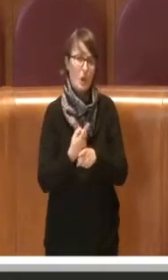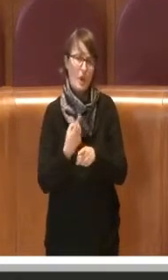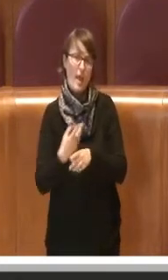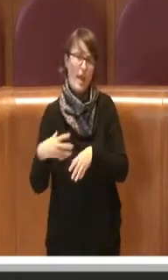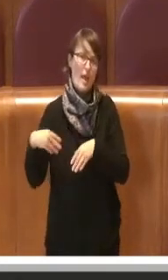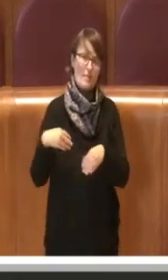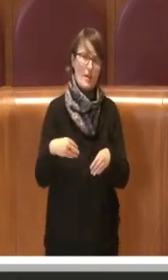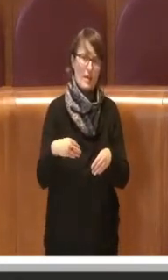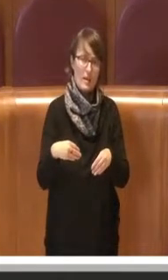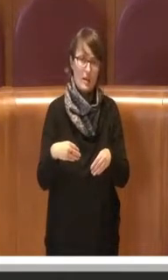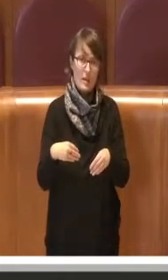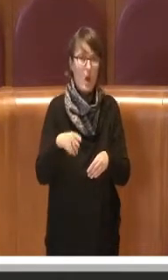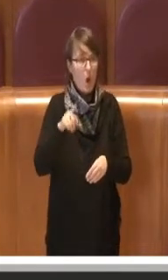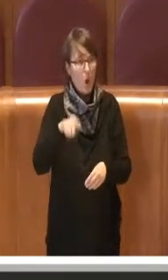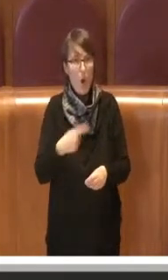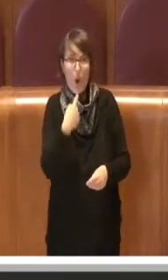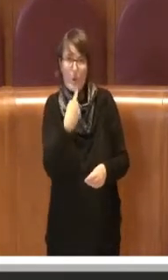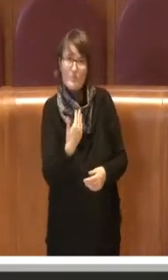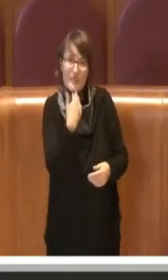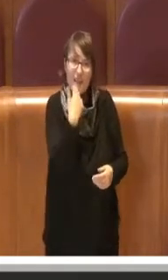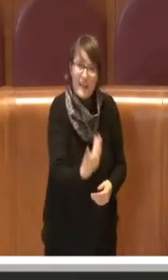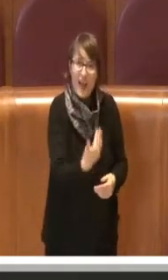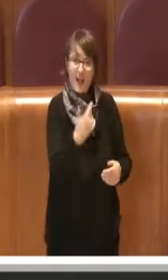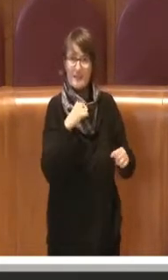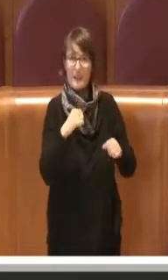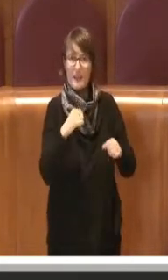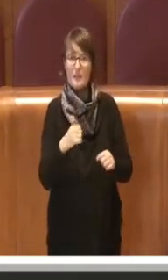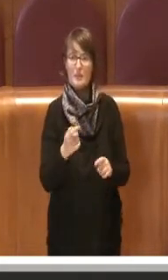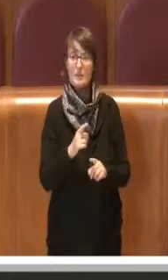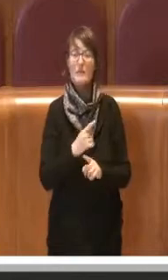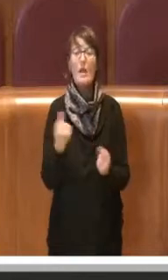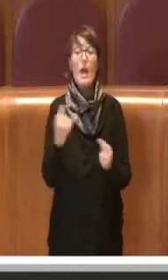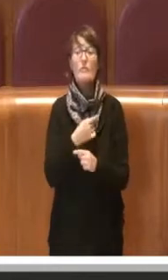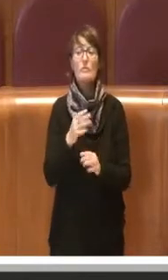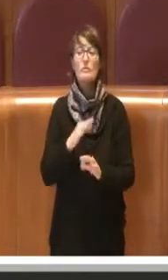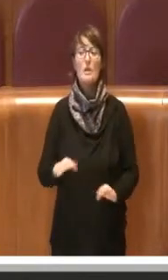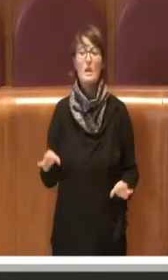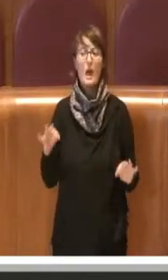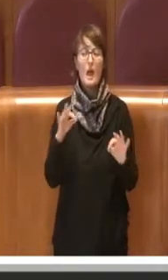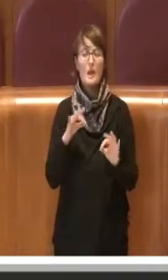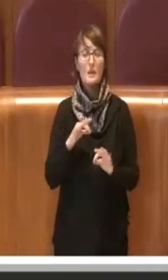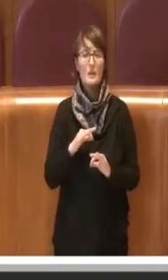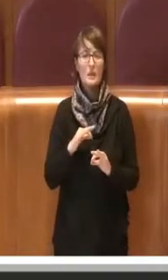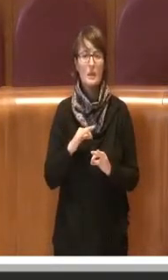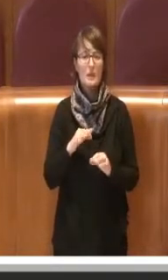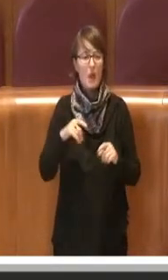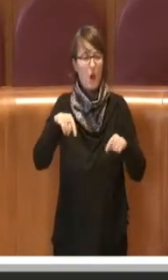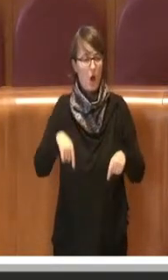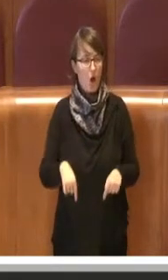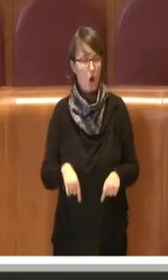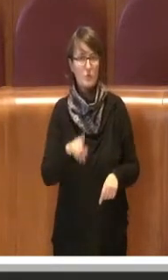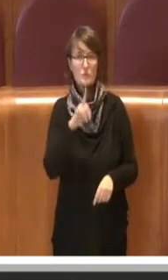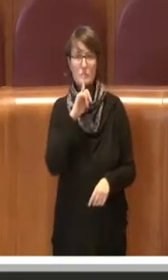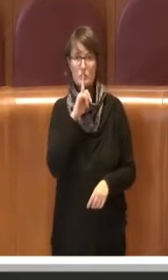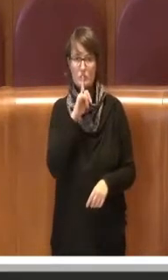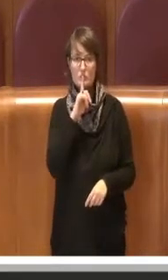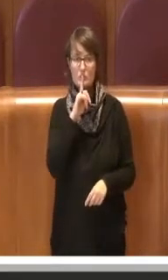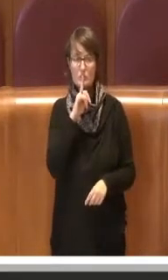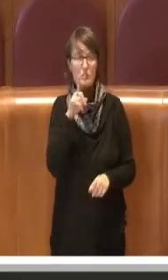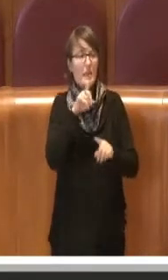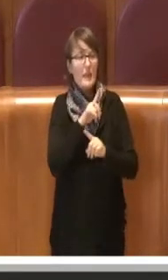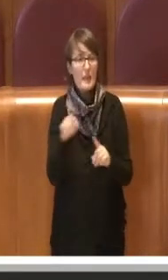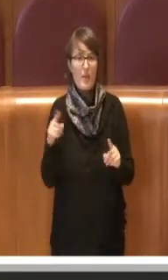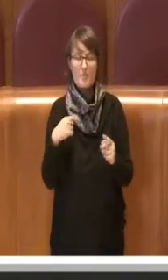amministrazione. e invece non è avvenuto, non è avvenuto oggi e non è avvenuto ogni qual volta sono stati fatti interventi.